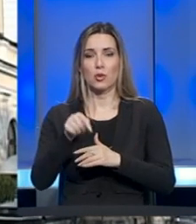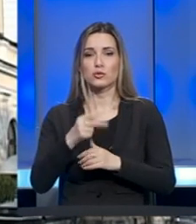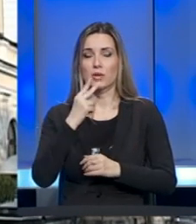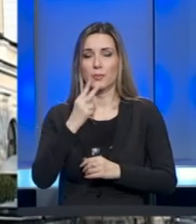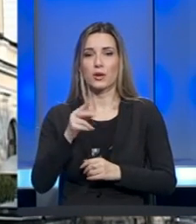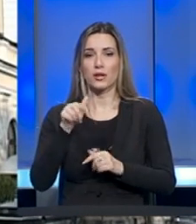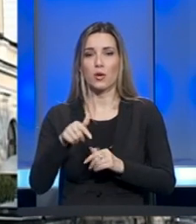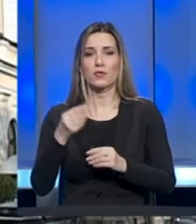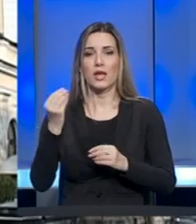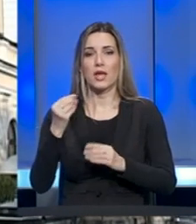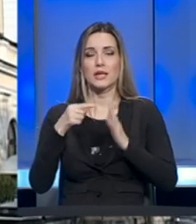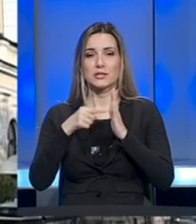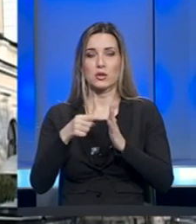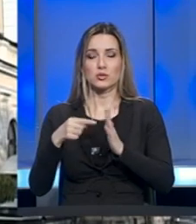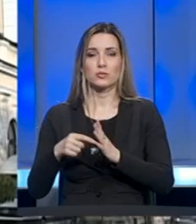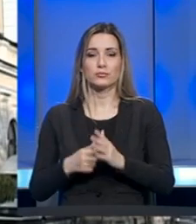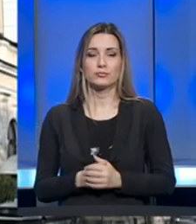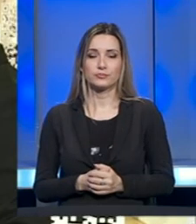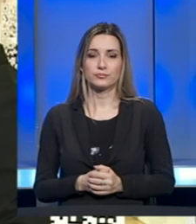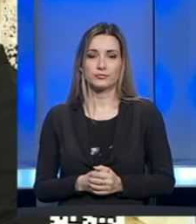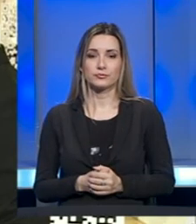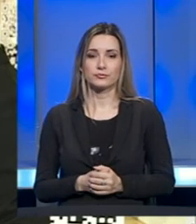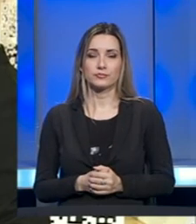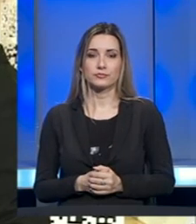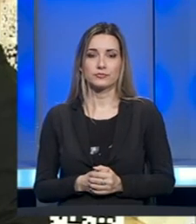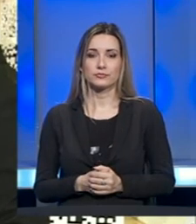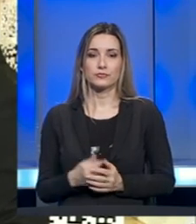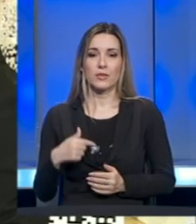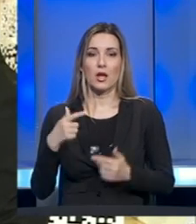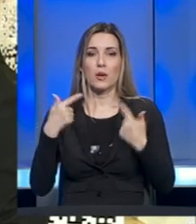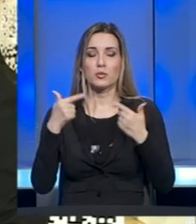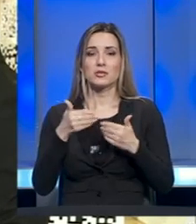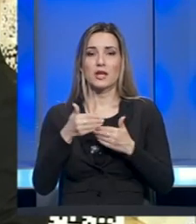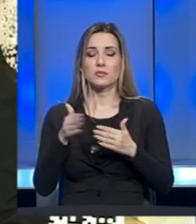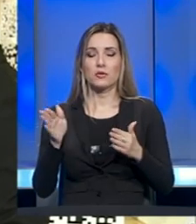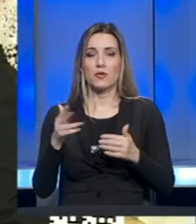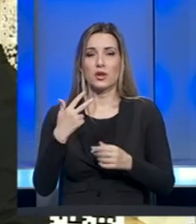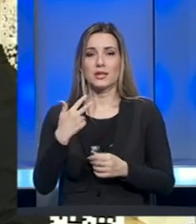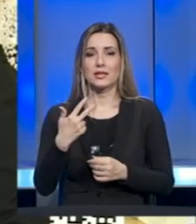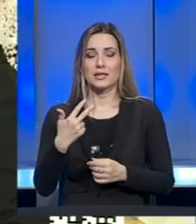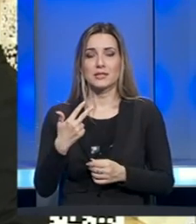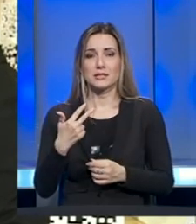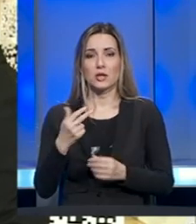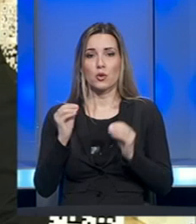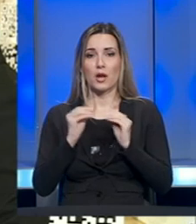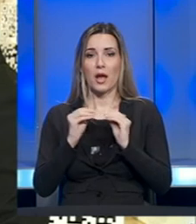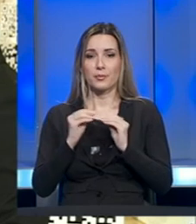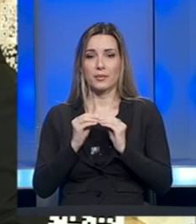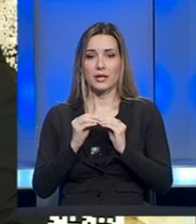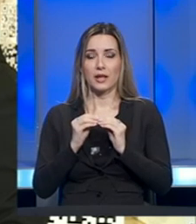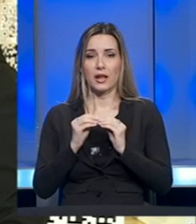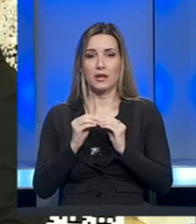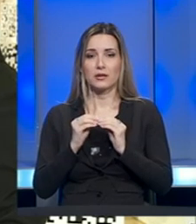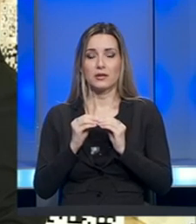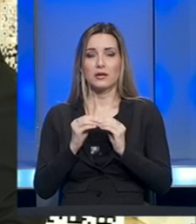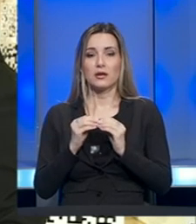da pogledaju ovdje izložbu muzeju savremena umjetnosti. Mi smo muzeo otvorili 30. aprila i